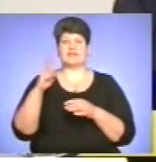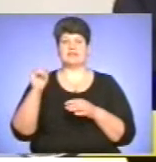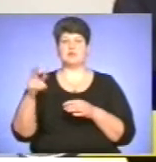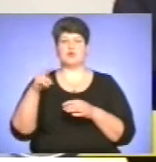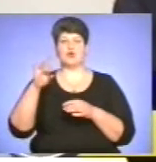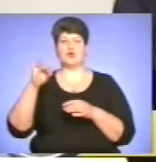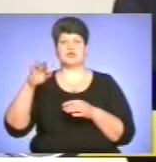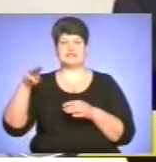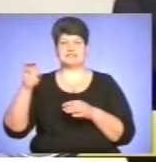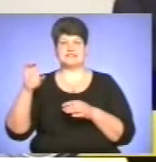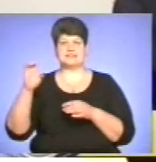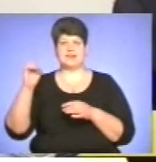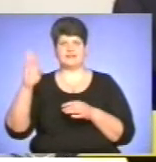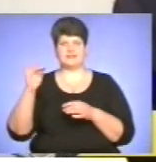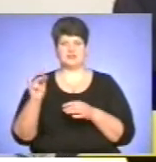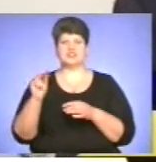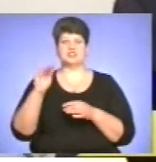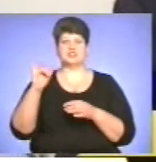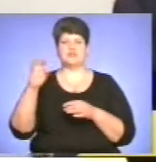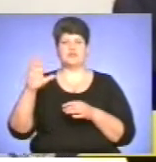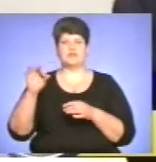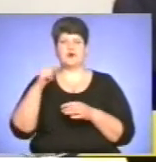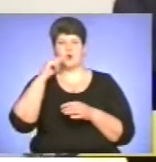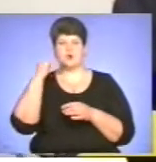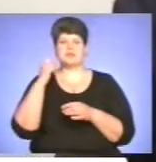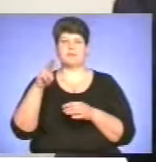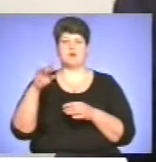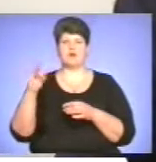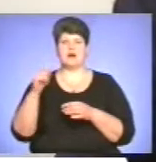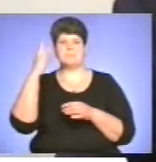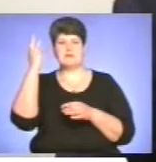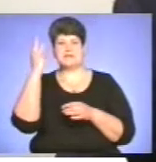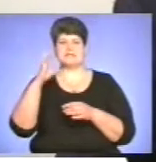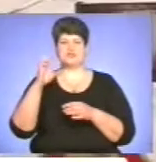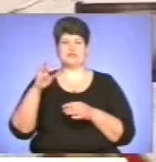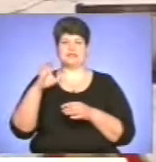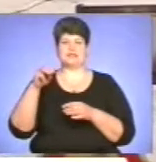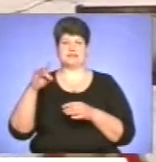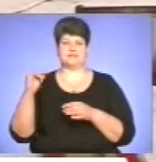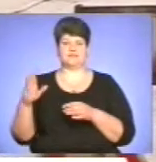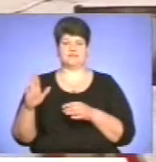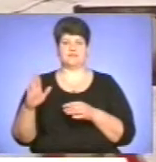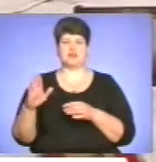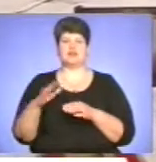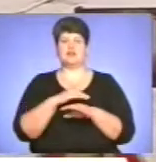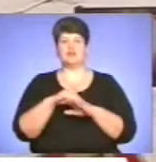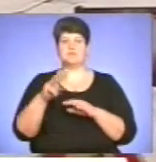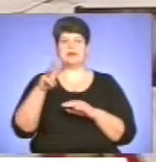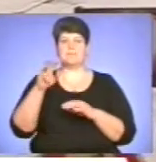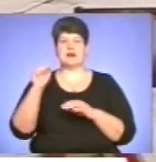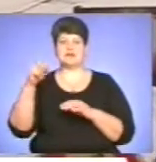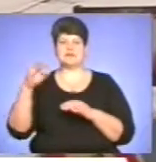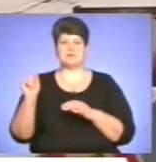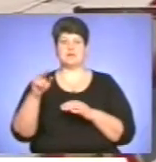Протасевича, вулиця Живова, вулиця Руська, Гоголя, Пирогова, Хмельницького, Січових Стрельців. На вулицях Мазепи, Протасевича,